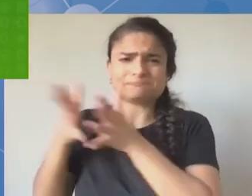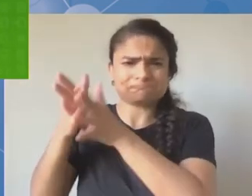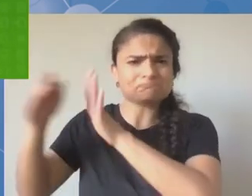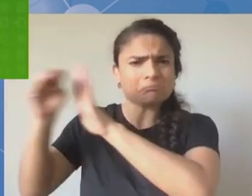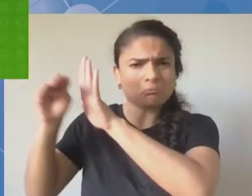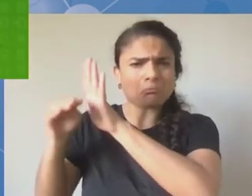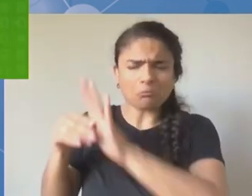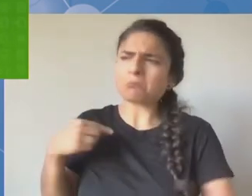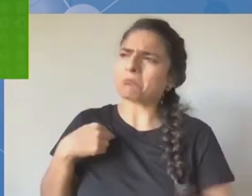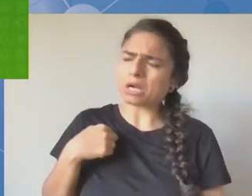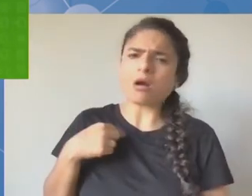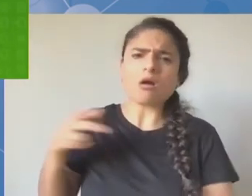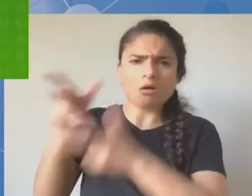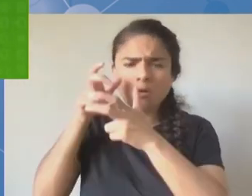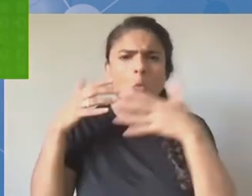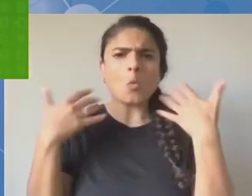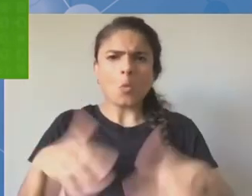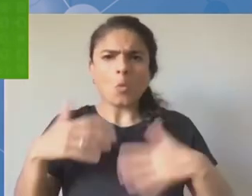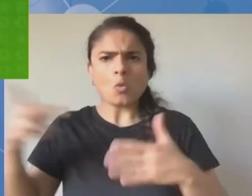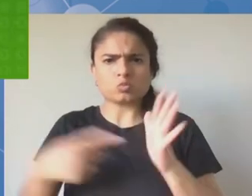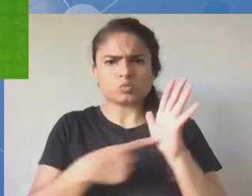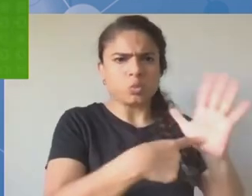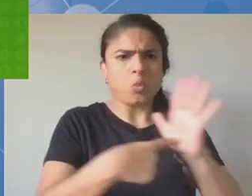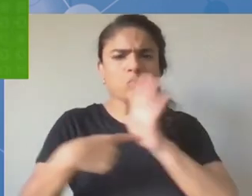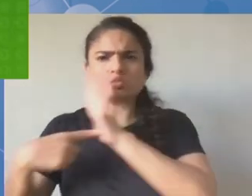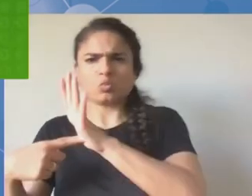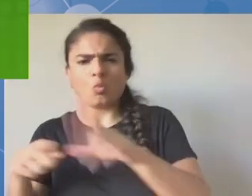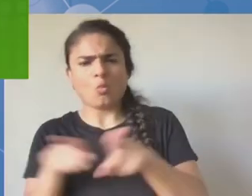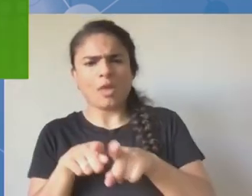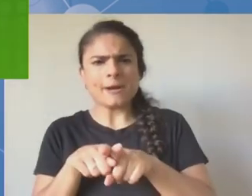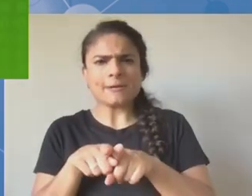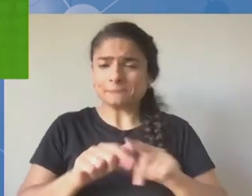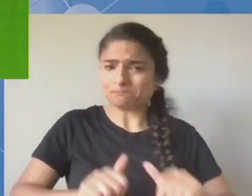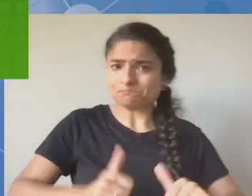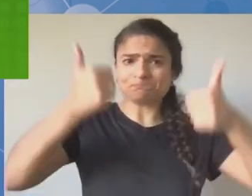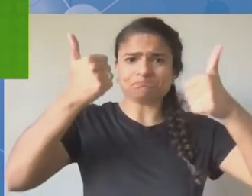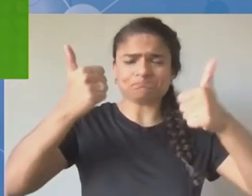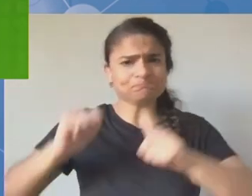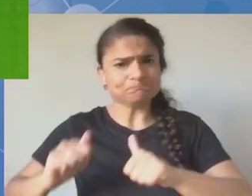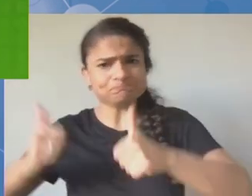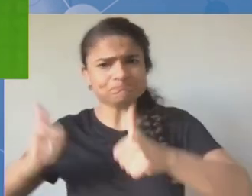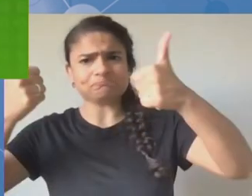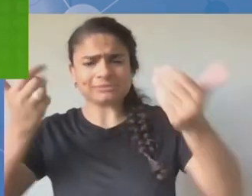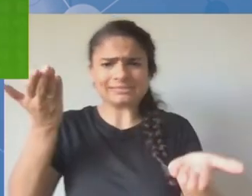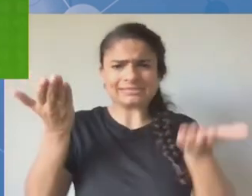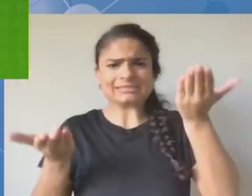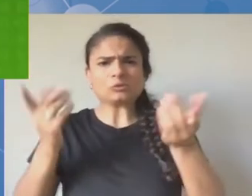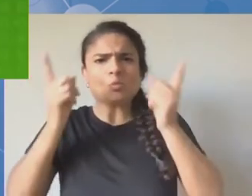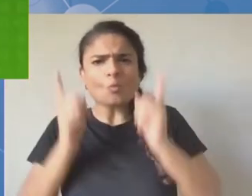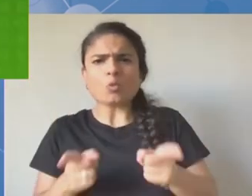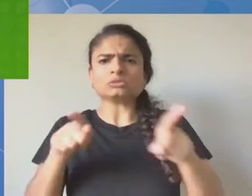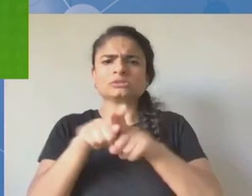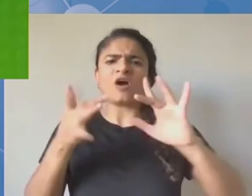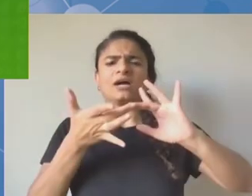ważne jest to, żebyśmy nie tracili z oczu zarówno obietnic, jak i zagrożeń, które się wiążą z korzystaniem internetu. Będziemy